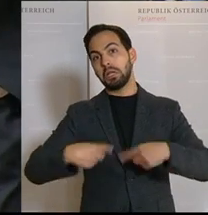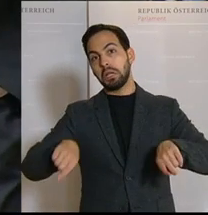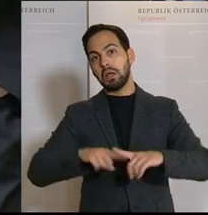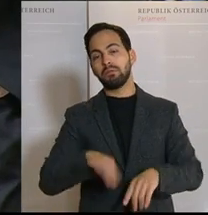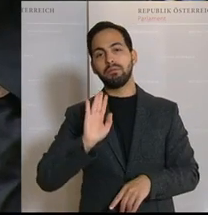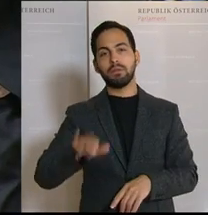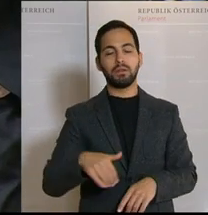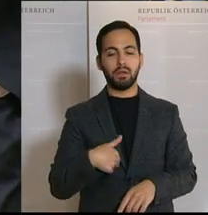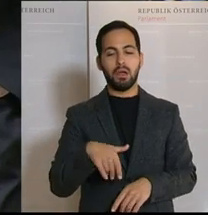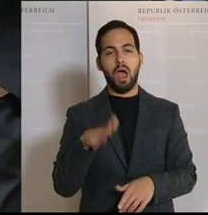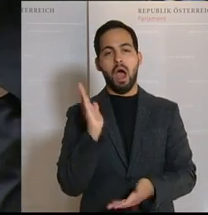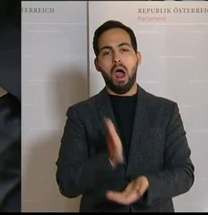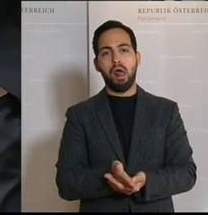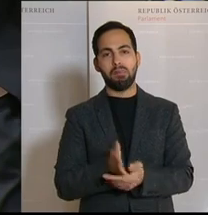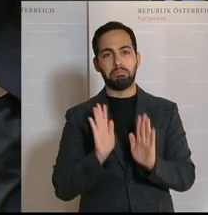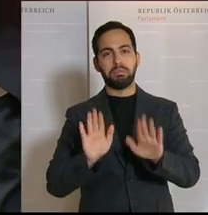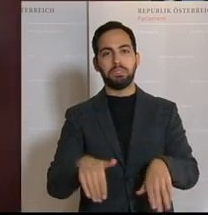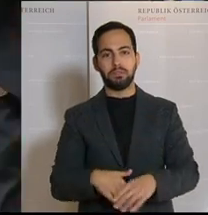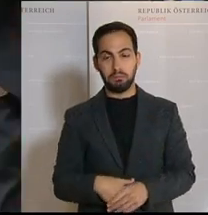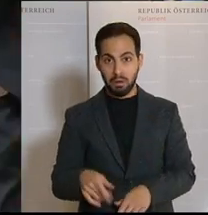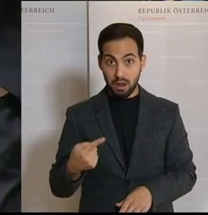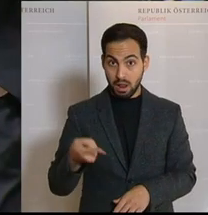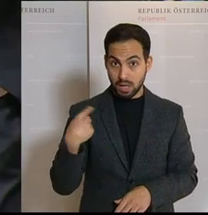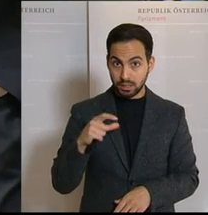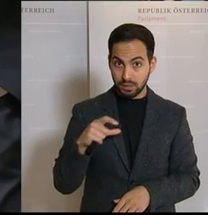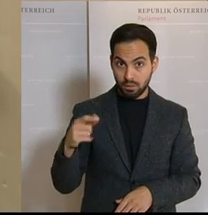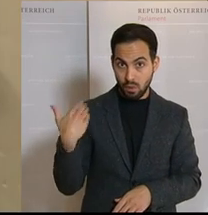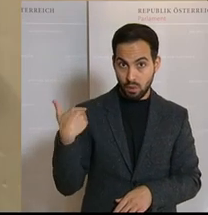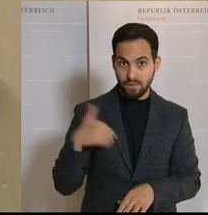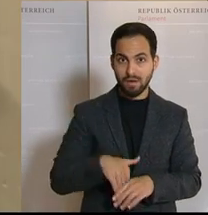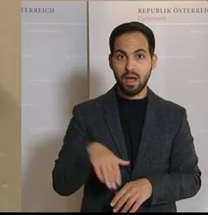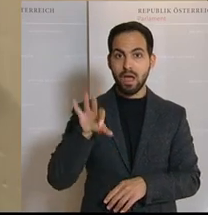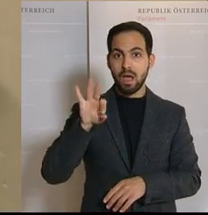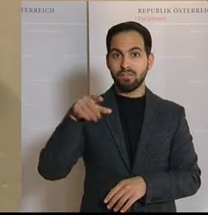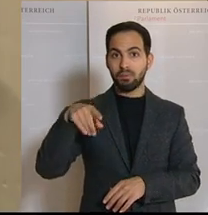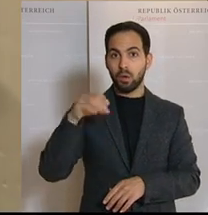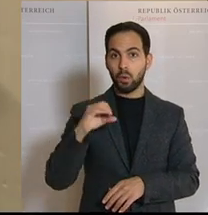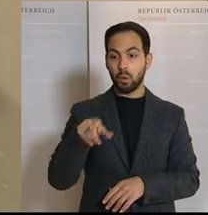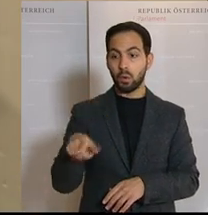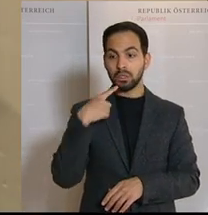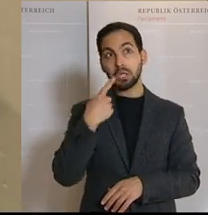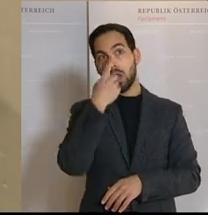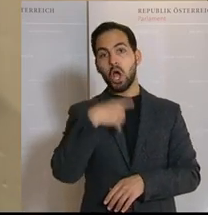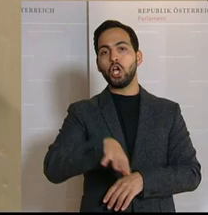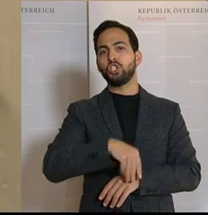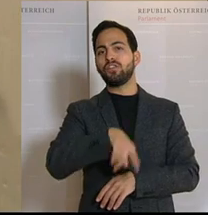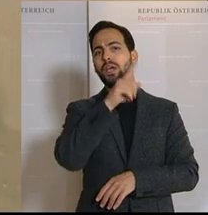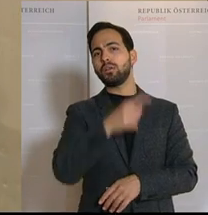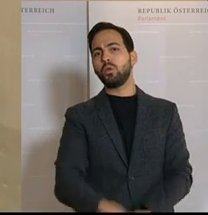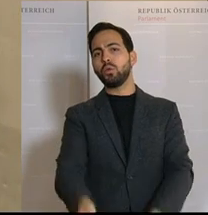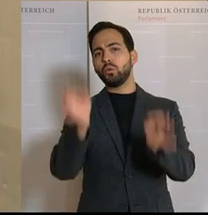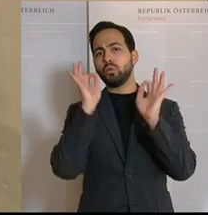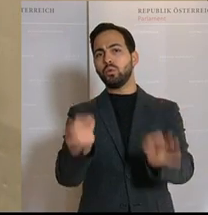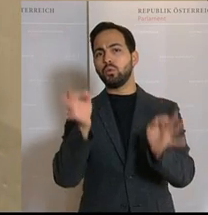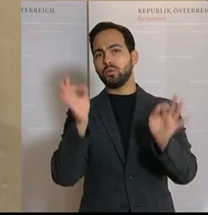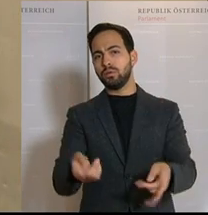noch letzte Woche haben zum Beispiel die Freiheitliche Partei Schweden als das Erfolgsmodell hier